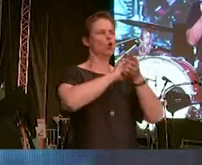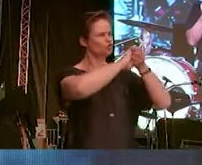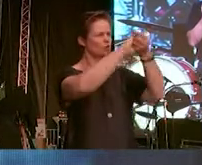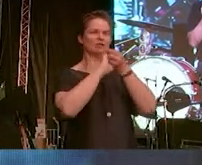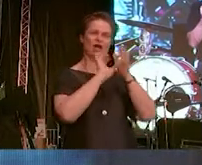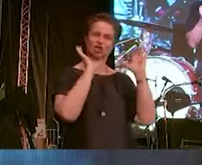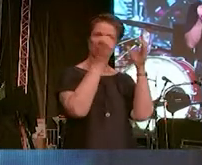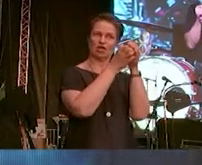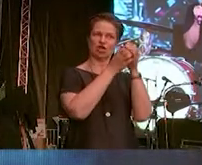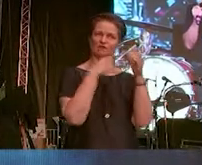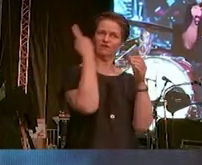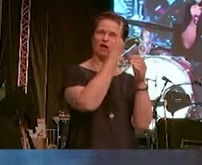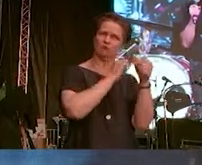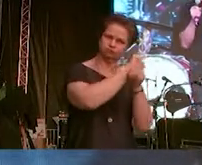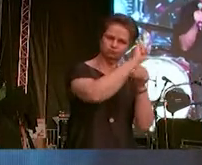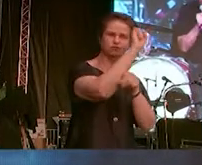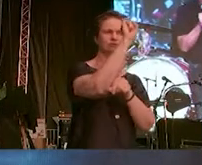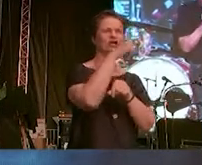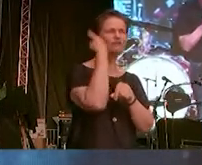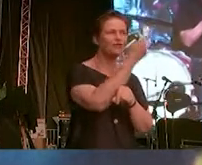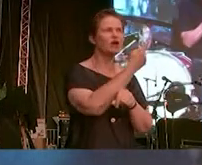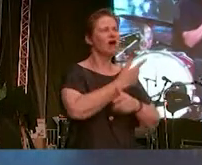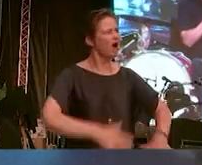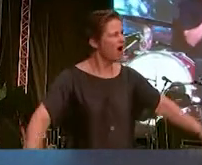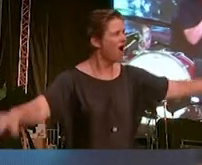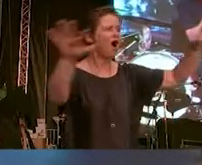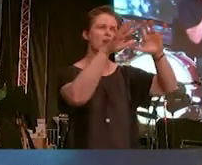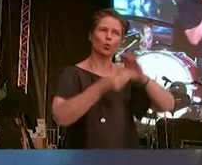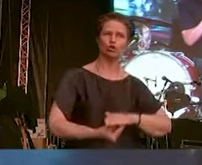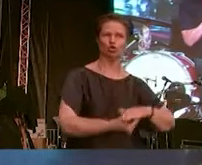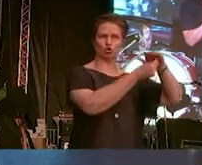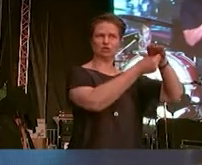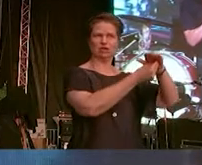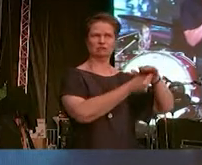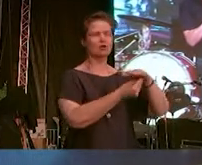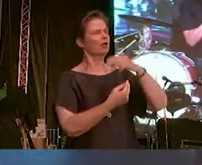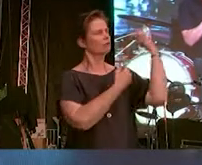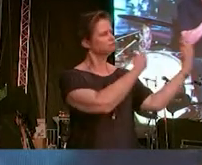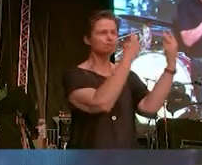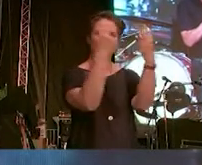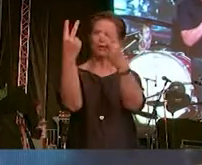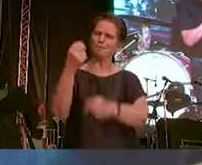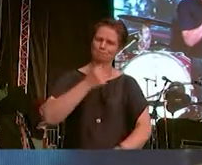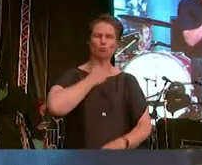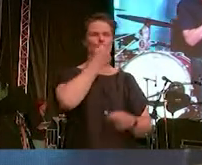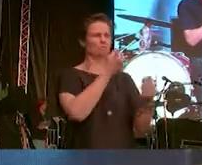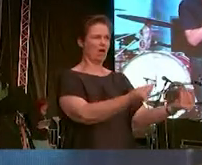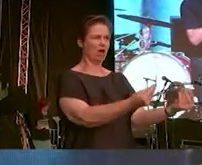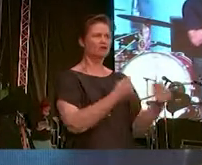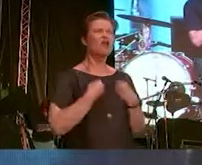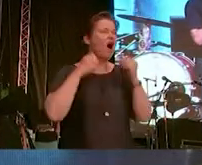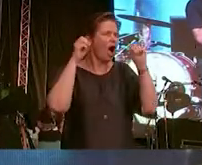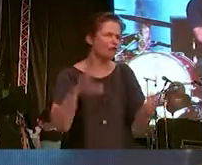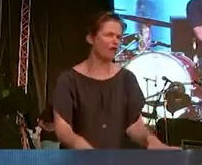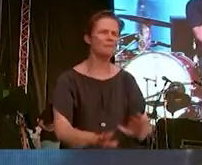gegenseitig weiter in dieser großen Aufgabe unterstützen. Dass wir uns gegenseitig Mut machen, dass wir nicht aufgeben und dass wir